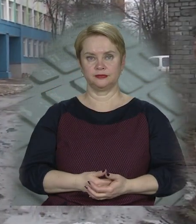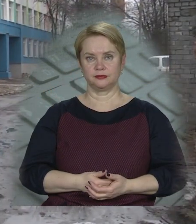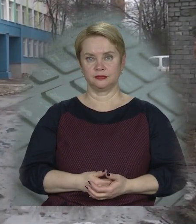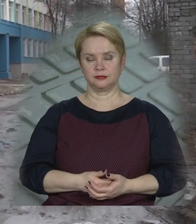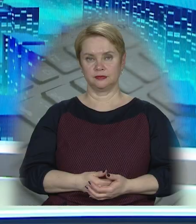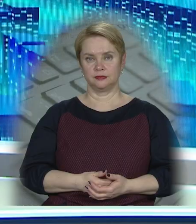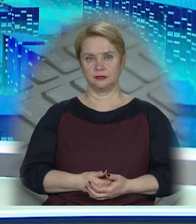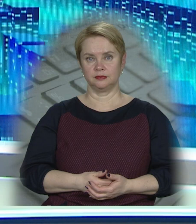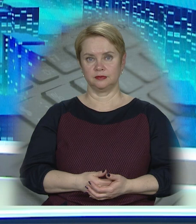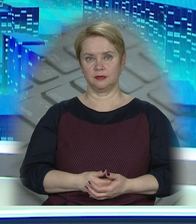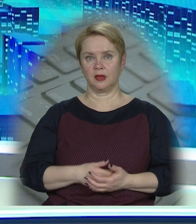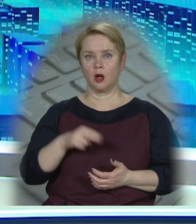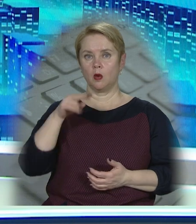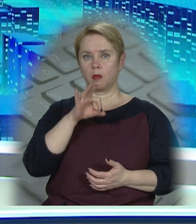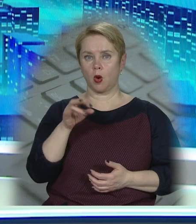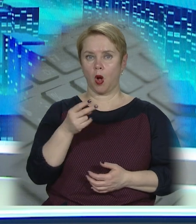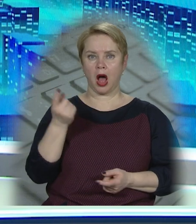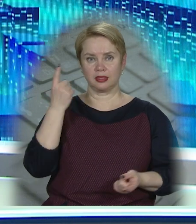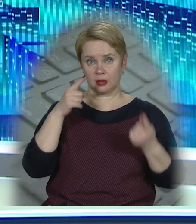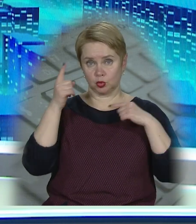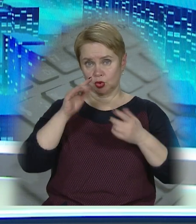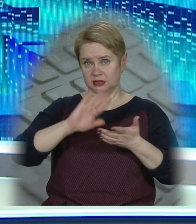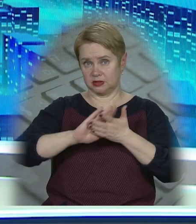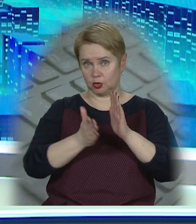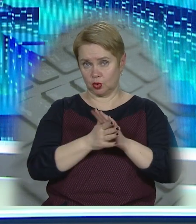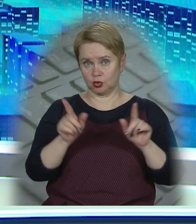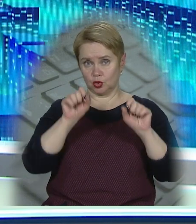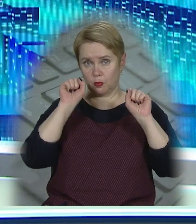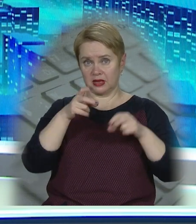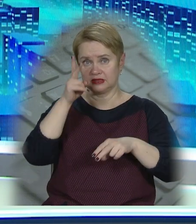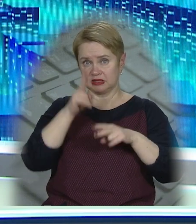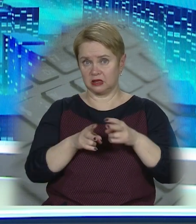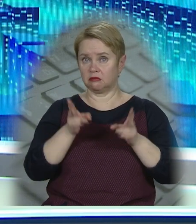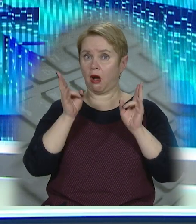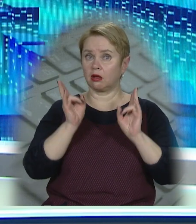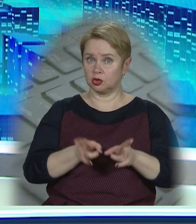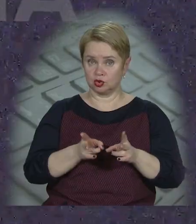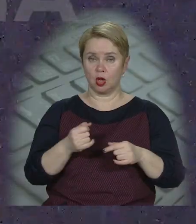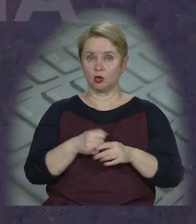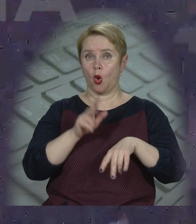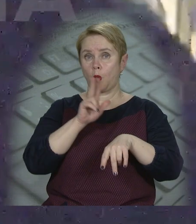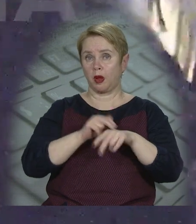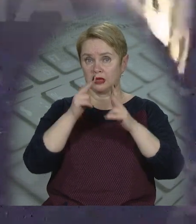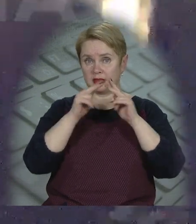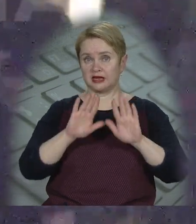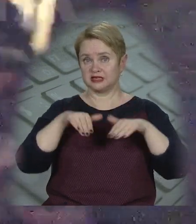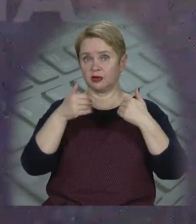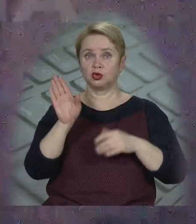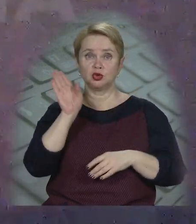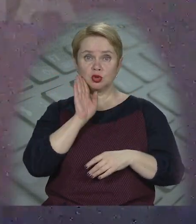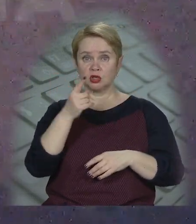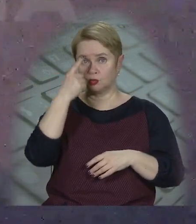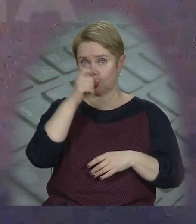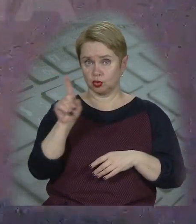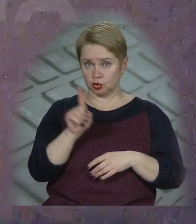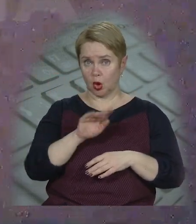каналу. І про анекдотичну ситуацію, що могла закінчитися трагічно. До патрульних Дніпра звернулася